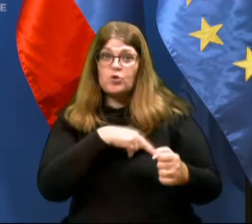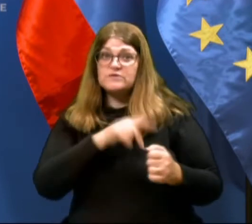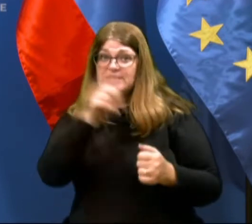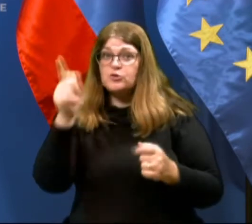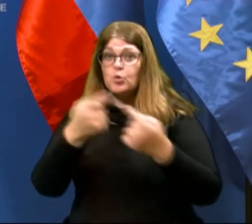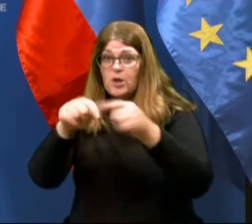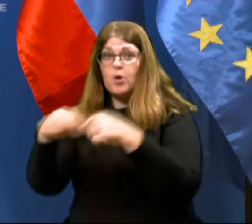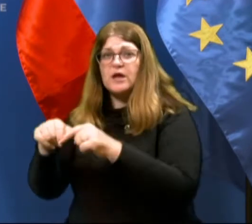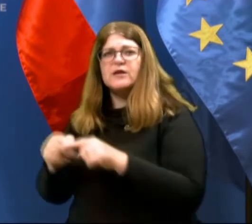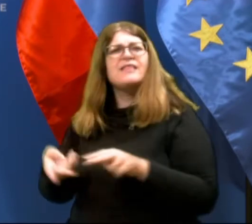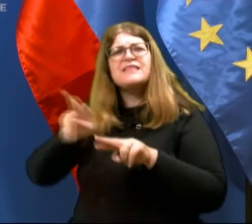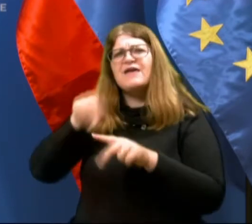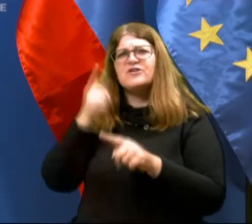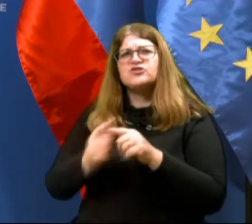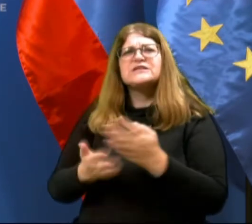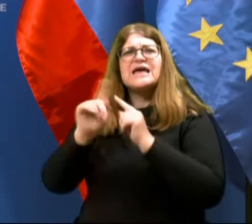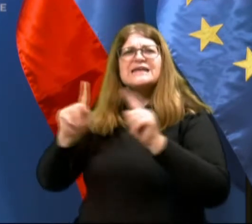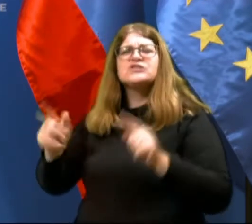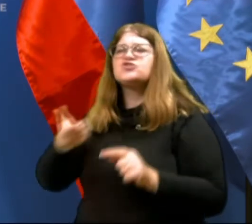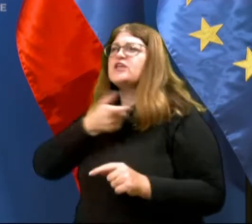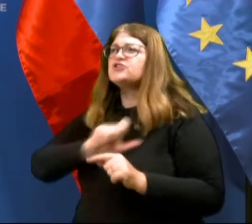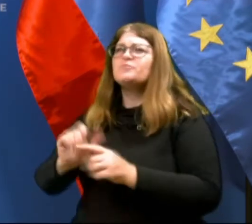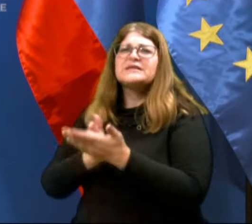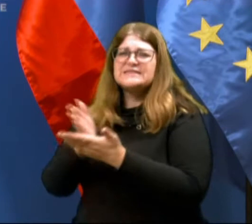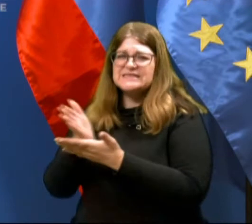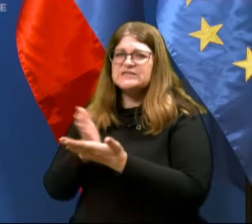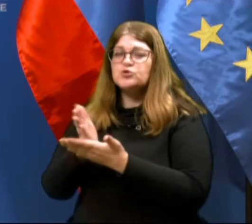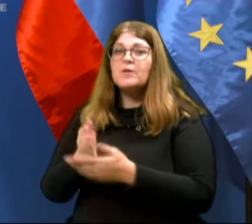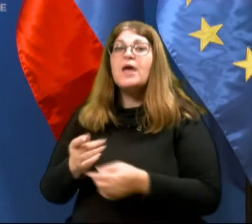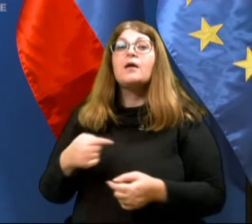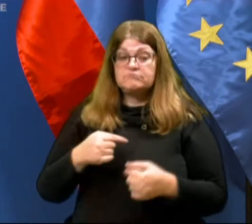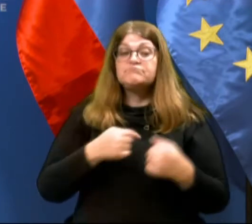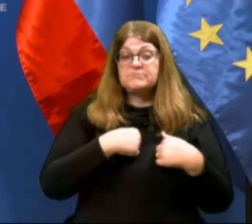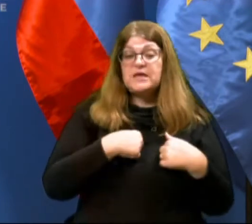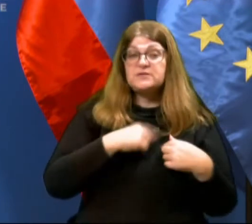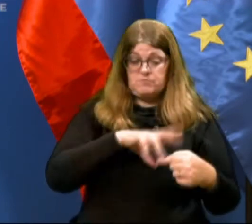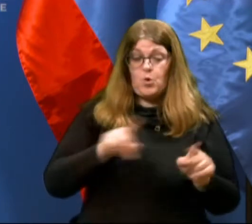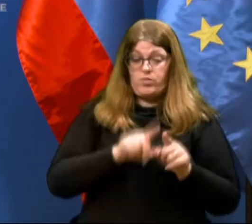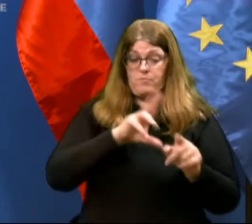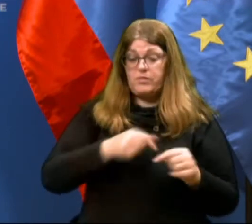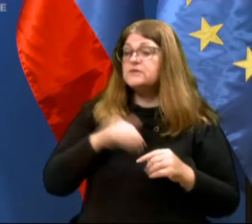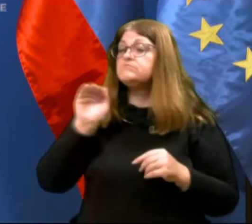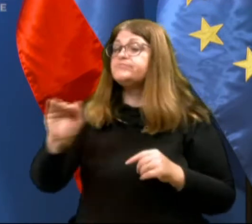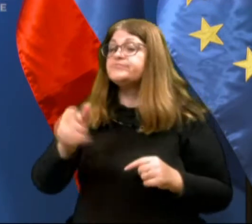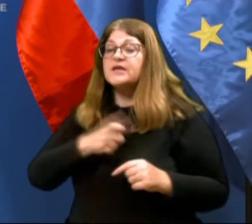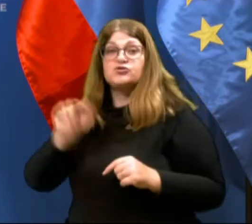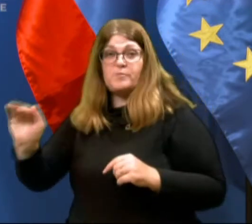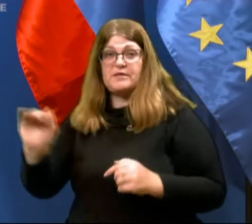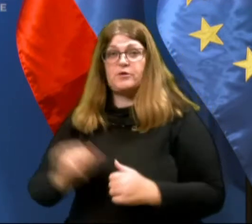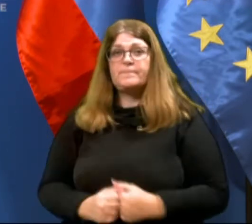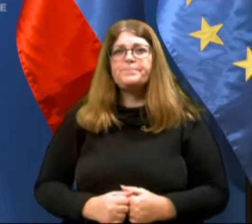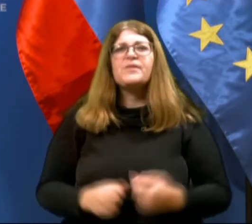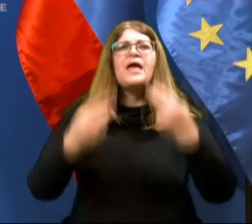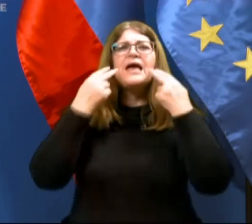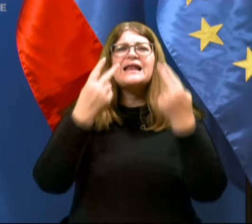drugih organov, najpogosteje gre za različne inšpekcijske službe, jih v teh kršitvah seveda obveščamo. Glede